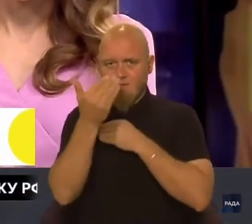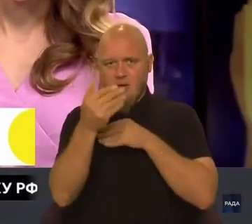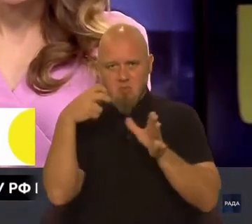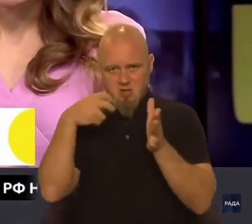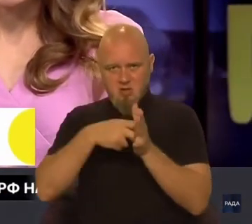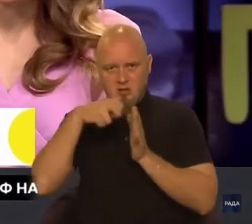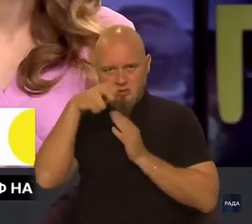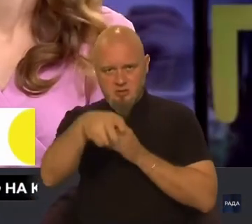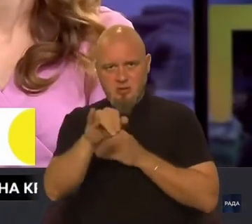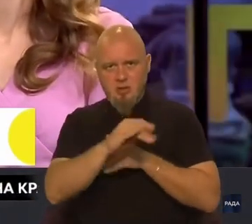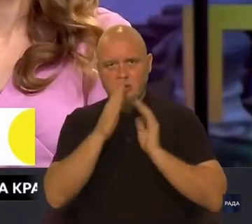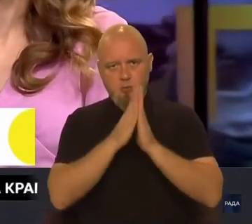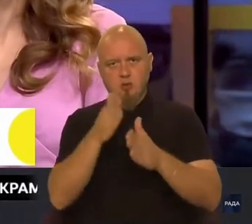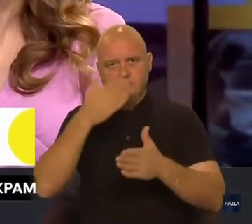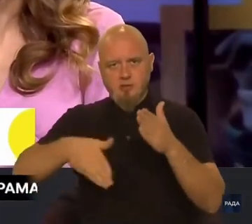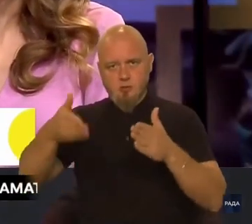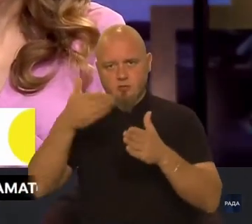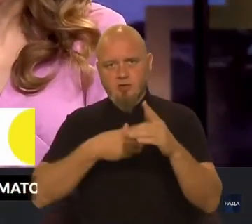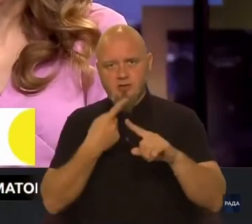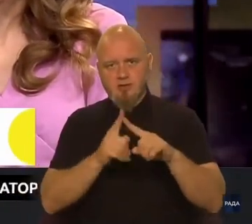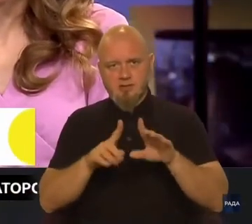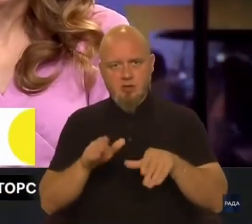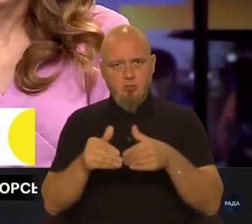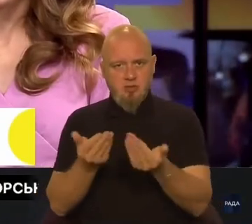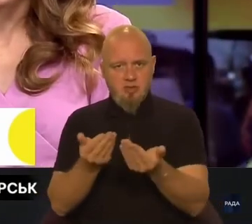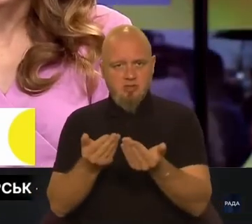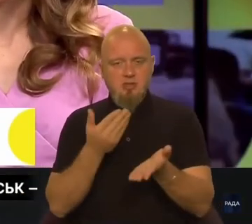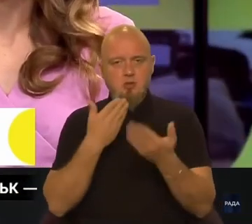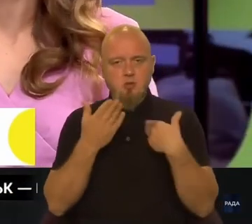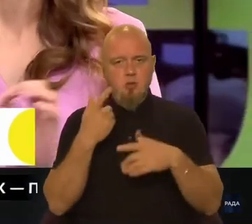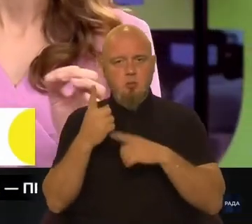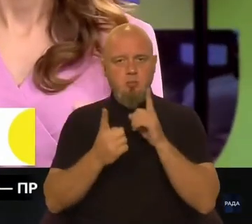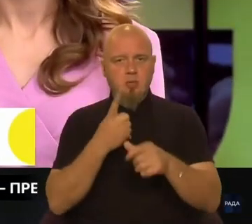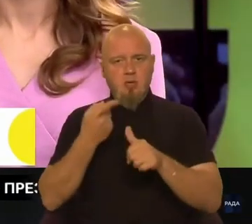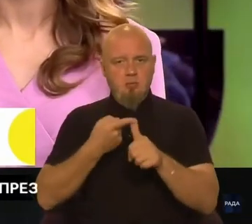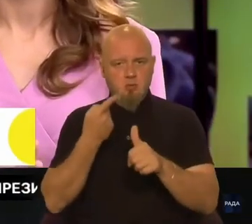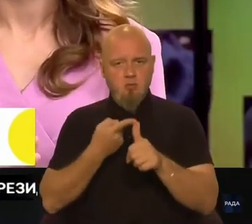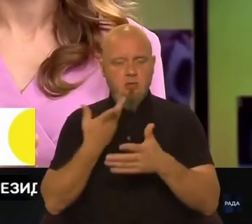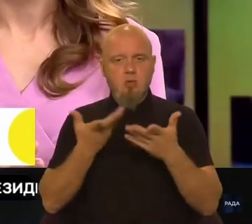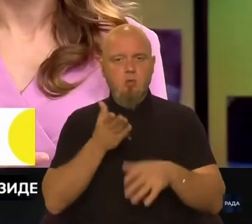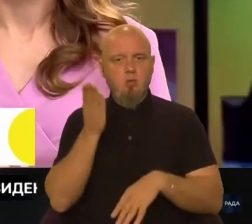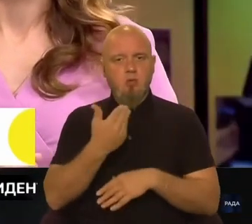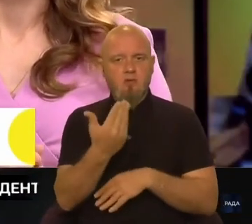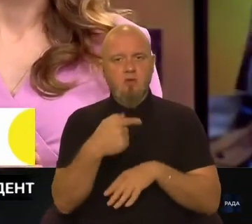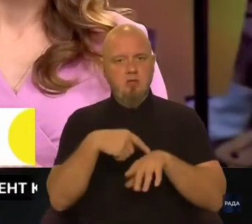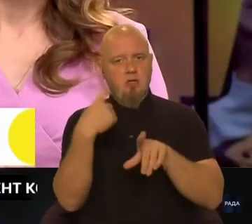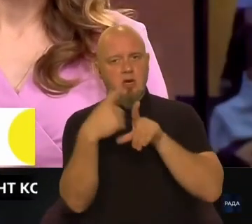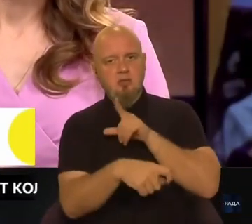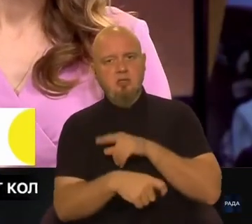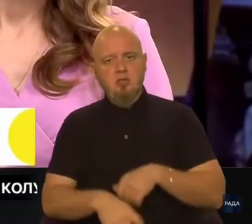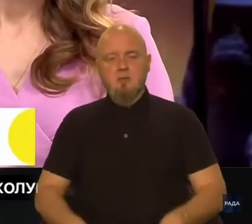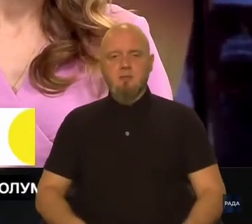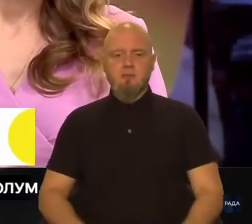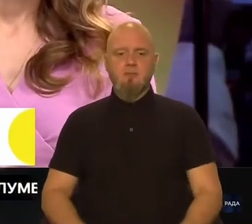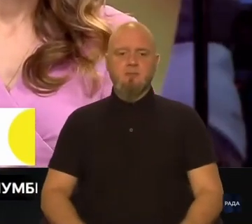лист і просить скасувати ці рекомендації щодо перейменування. Якою буде ваша реакція?